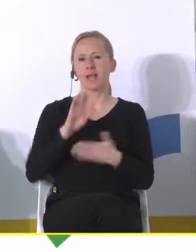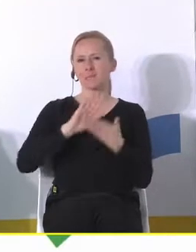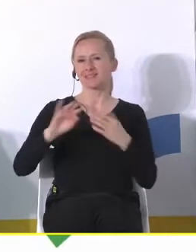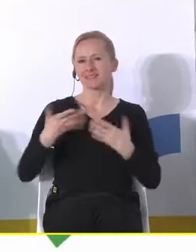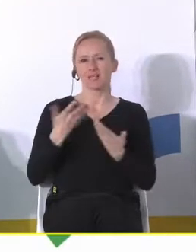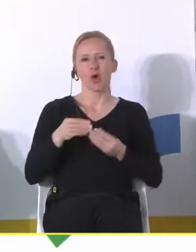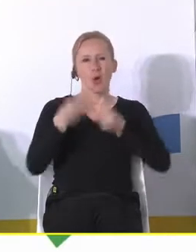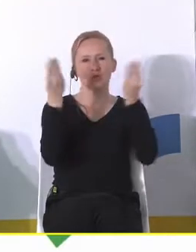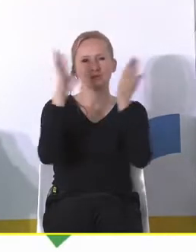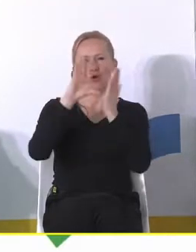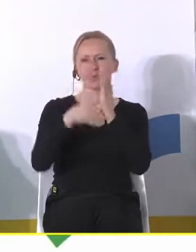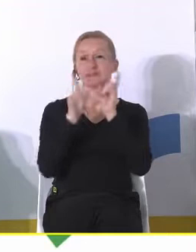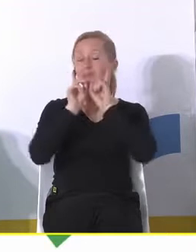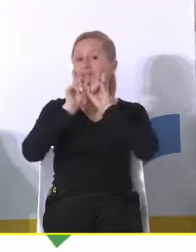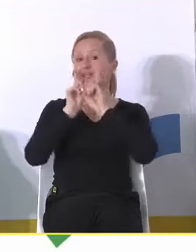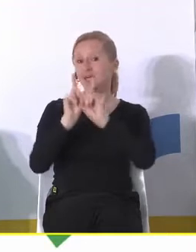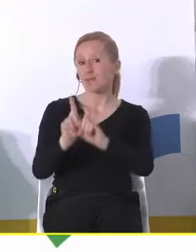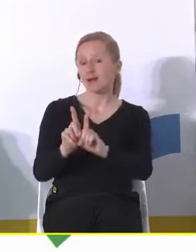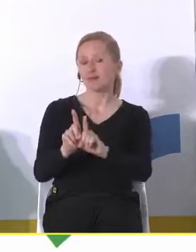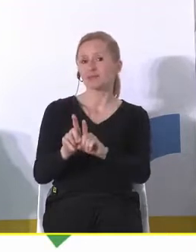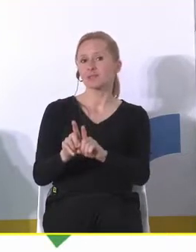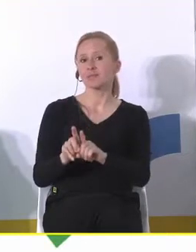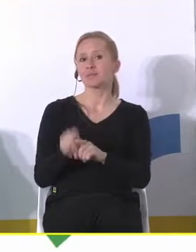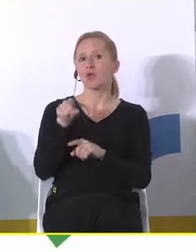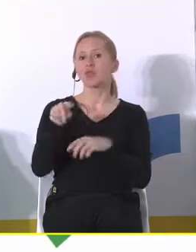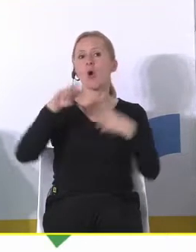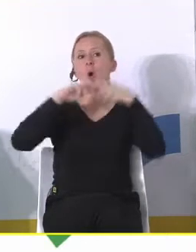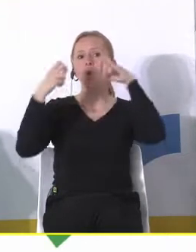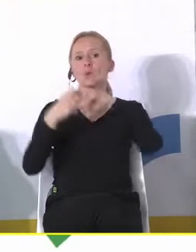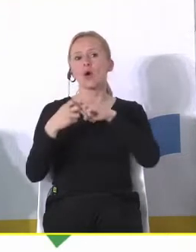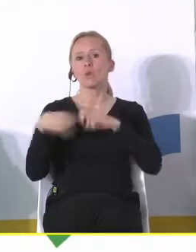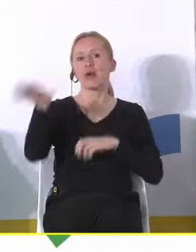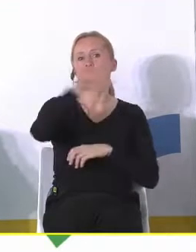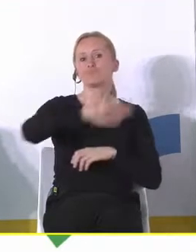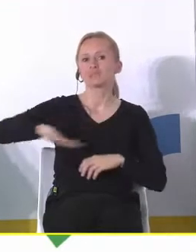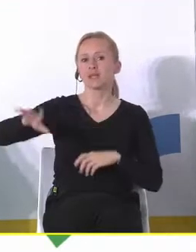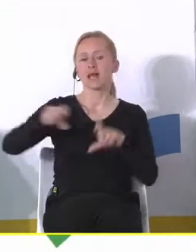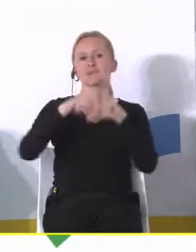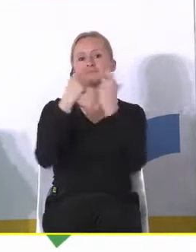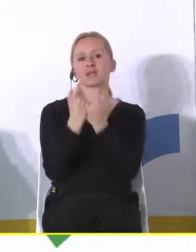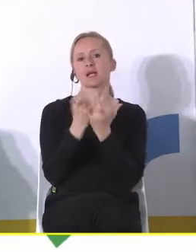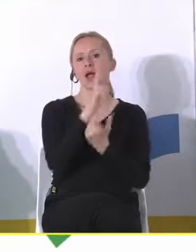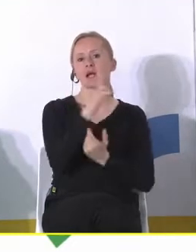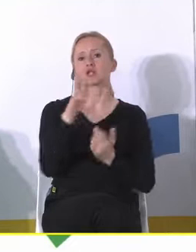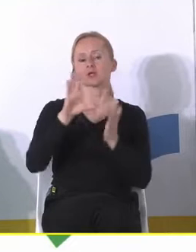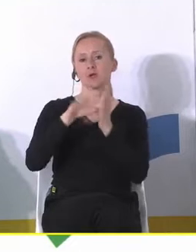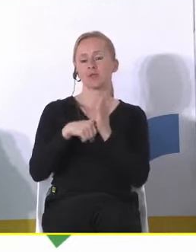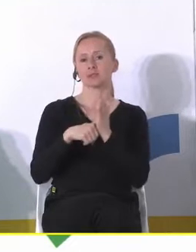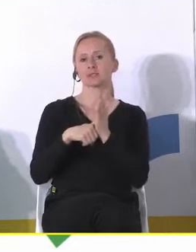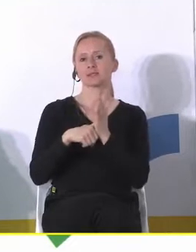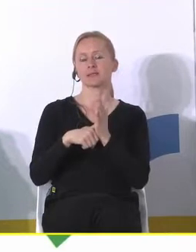organicznego rozwoju, to rzeczywiście to jest duży problem dla każdego miasta